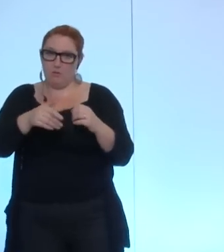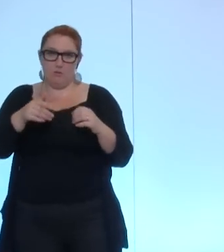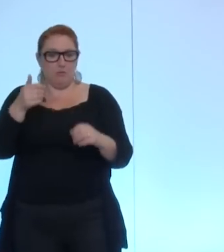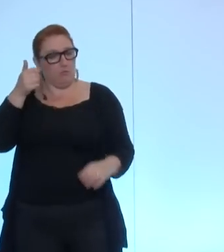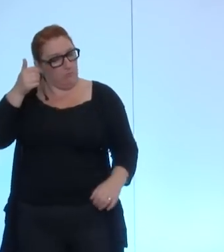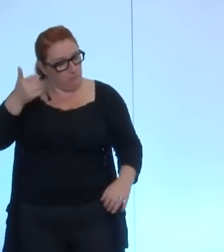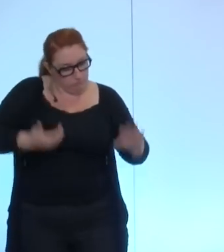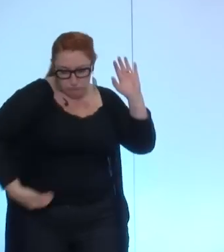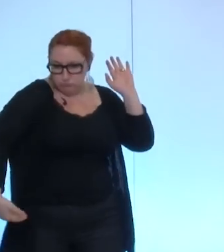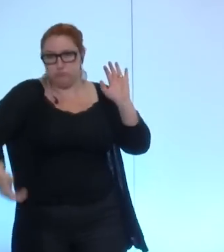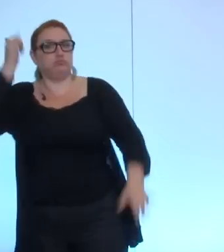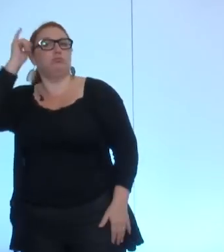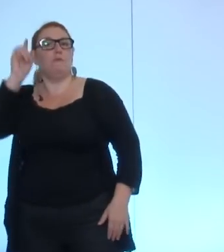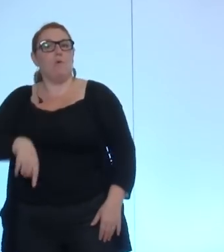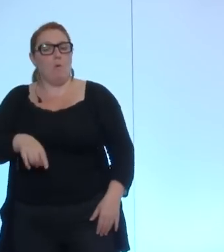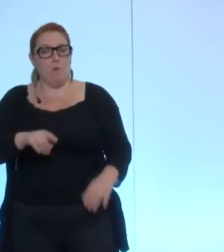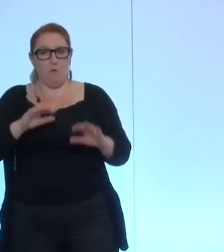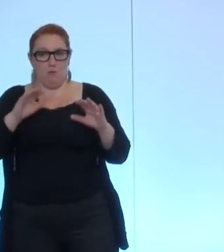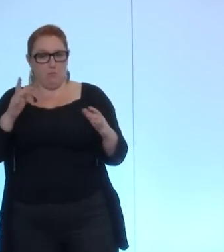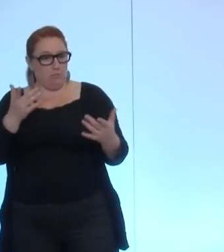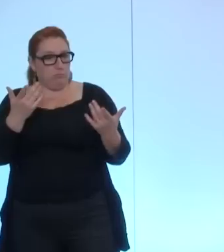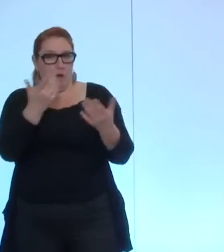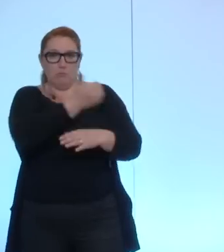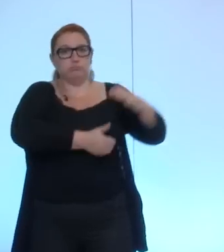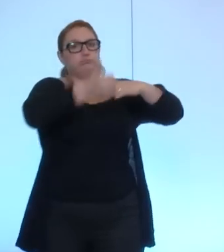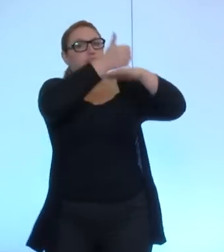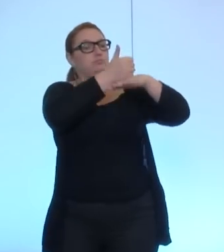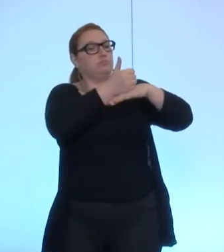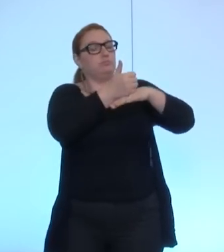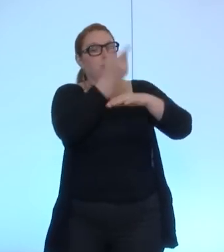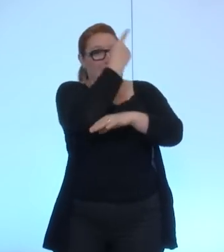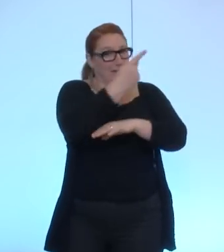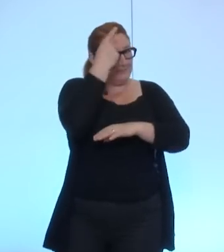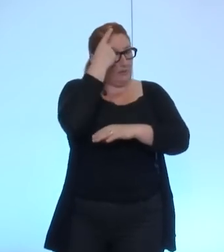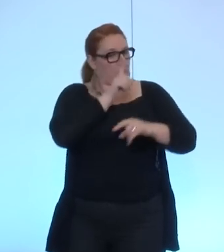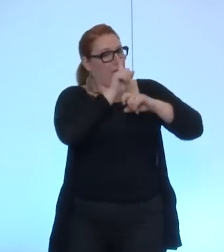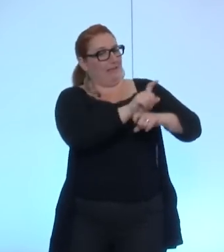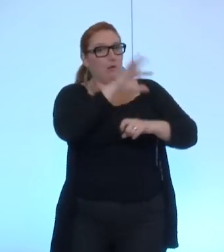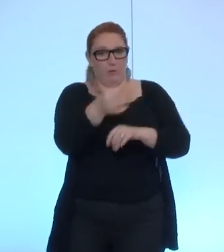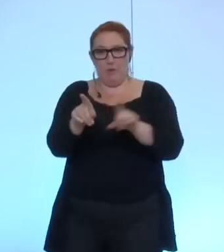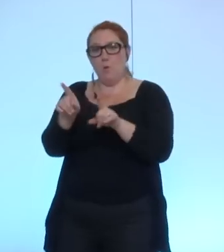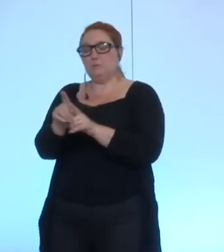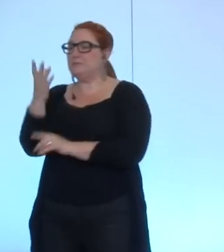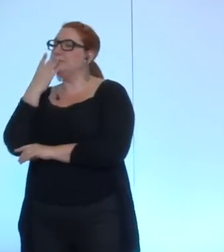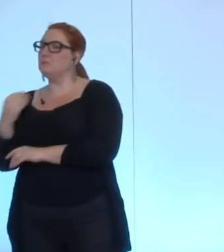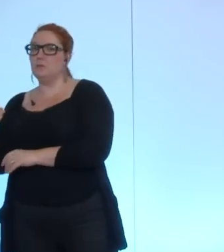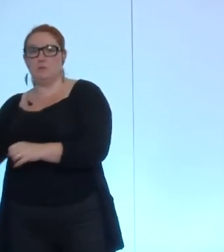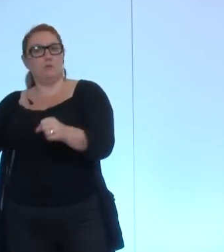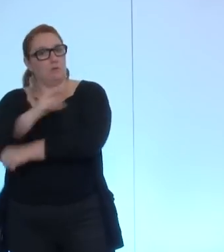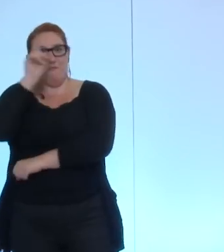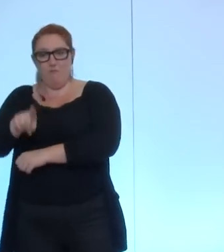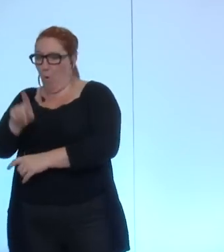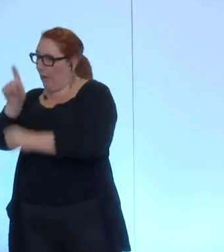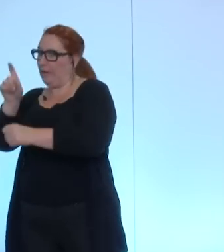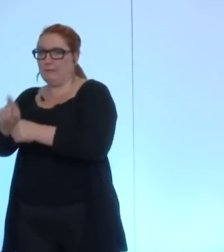à l'égard de l'autorité palestinienne qu'il doit dénoncer l'agression d'Israël l'autorité palestinienne doit